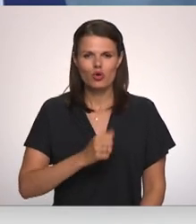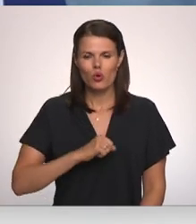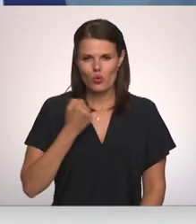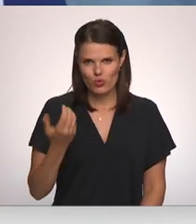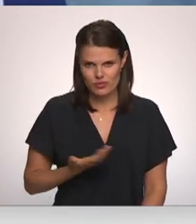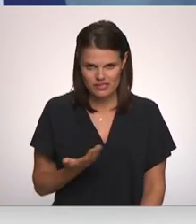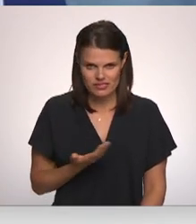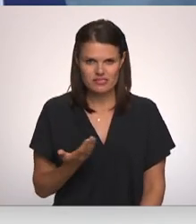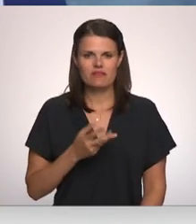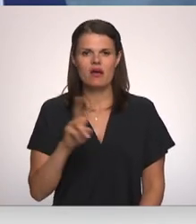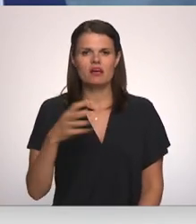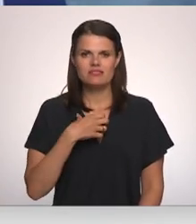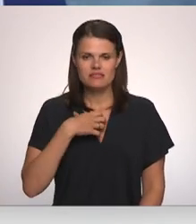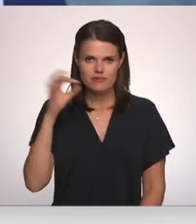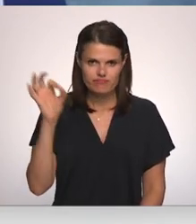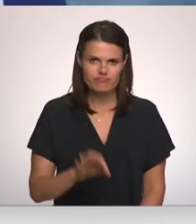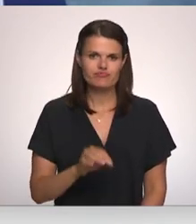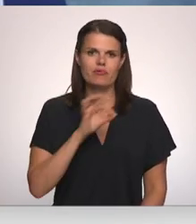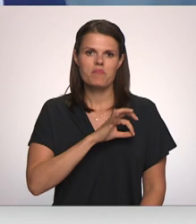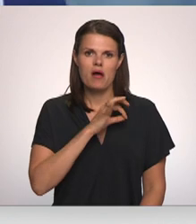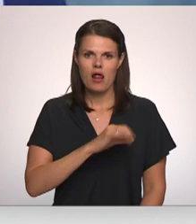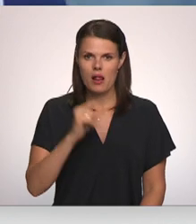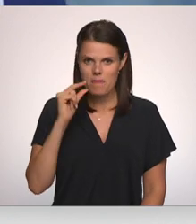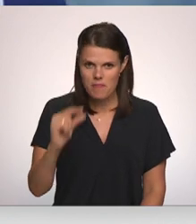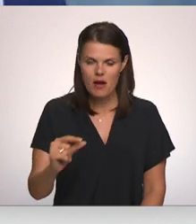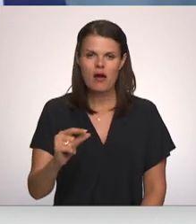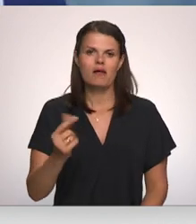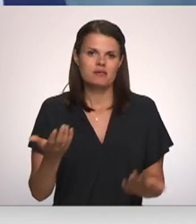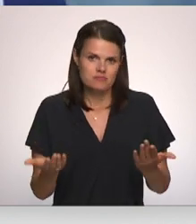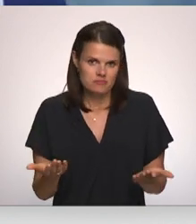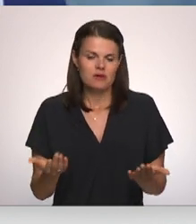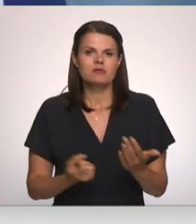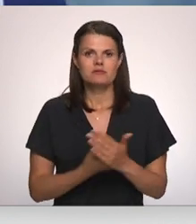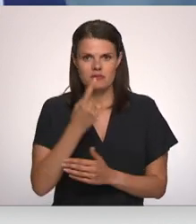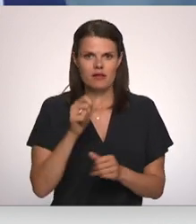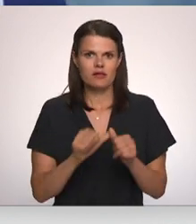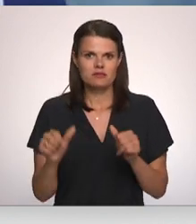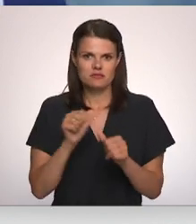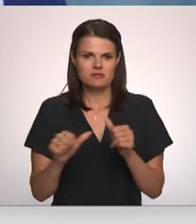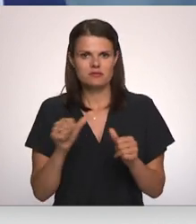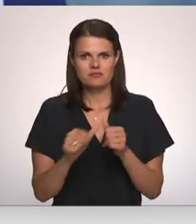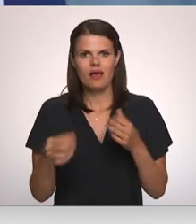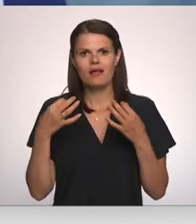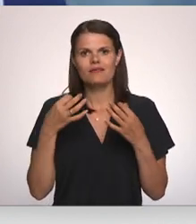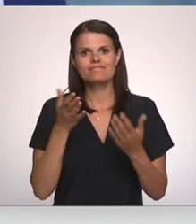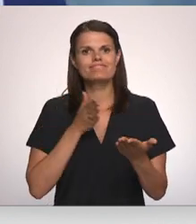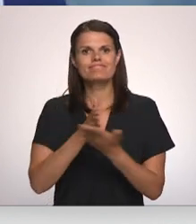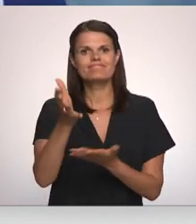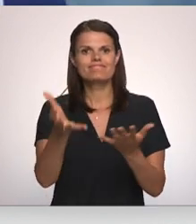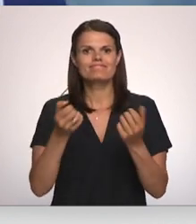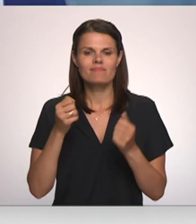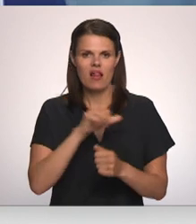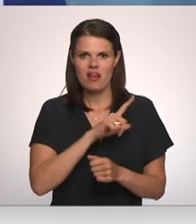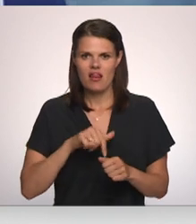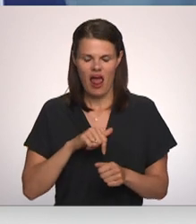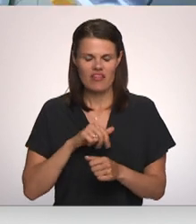sabiedrības grupām, kur slimo, kuriem ir zemāks ienākuma līmenis, tad šis zāļu pieejamība Latvijā ir